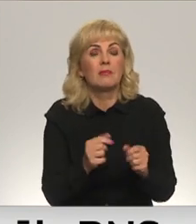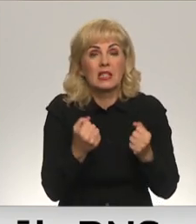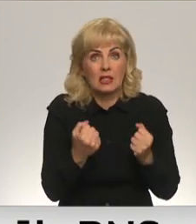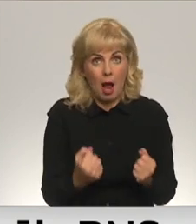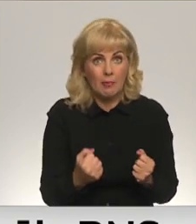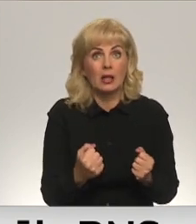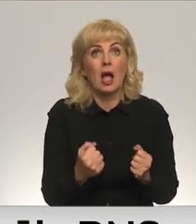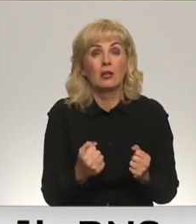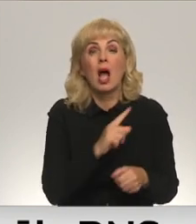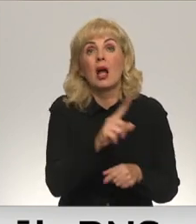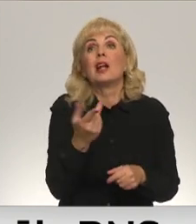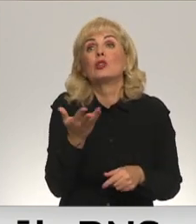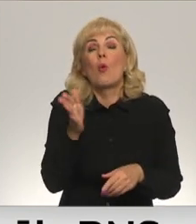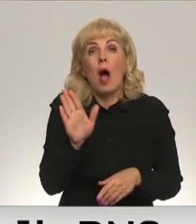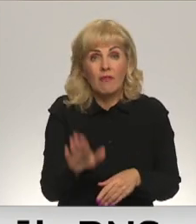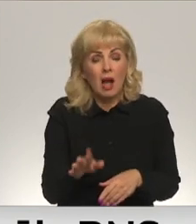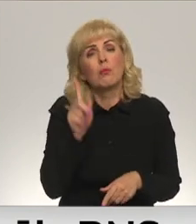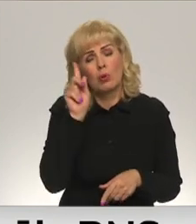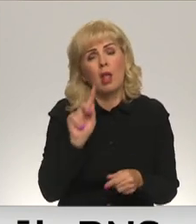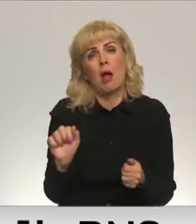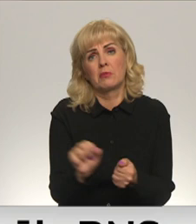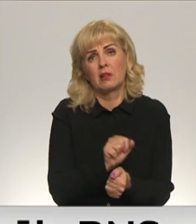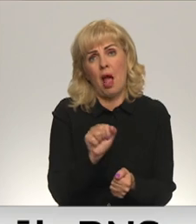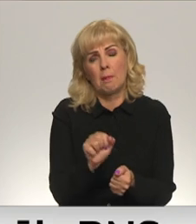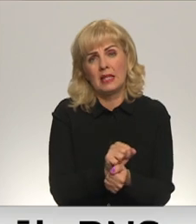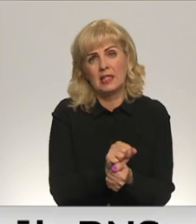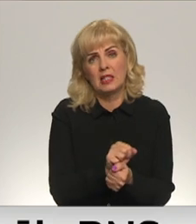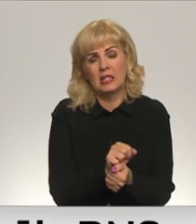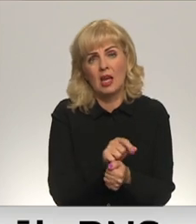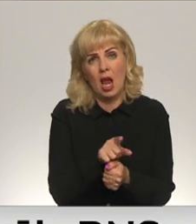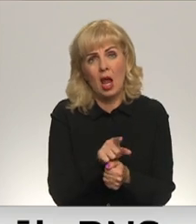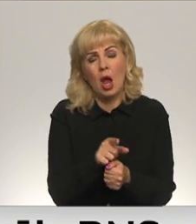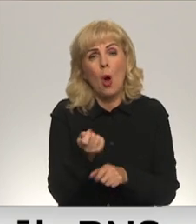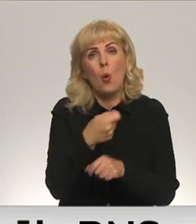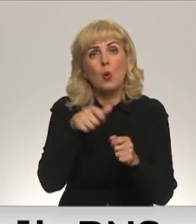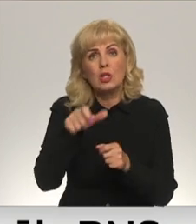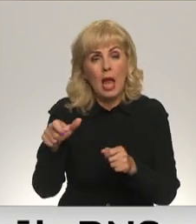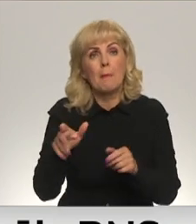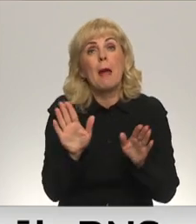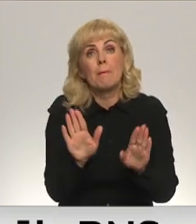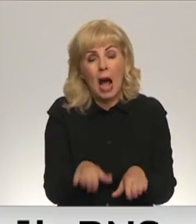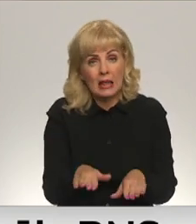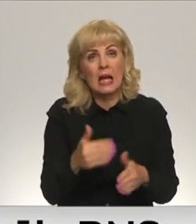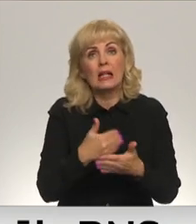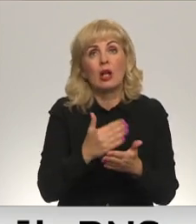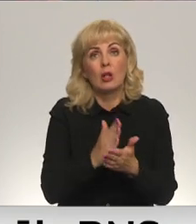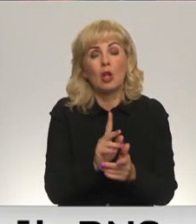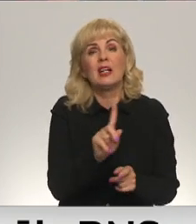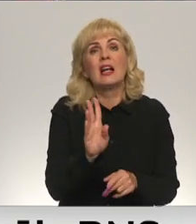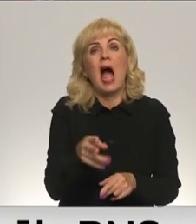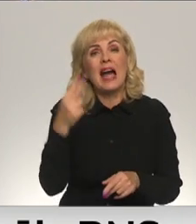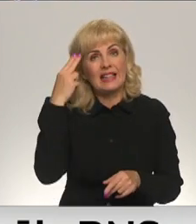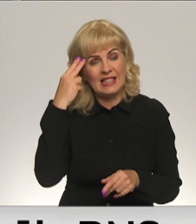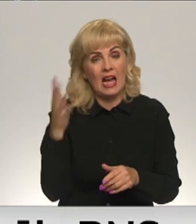To nekatrs var, līdz ar to ir ļoti dabiski, ka uzņēmēju un kļūst, lielā mērā riska ņemēja.